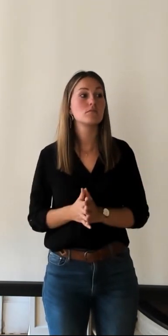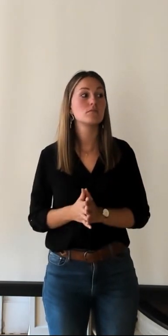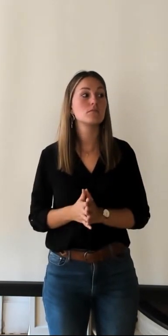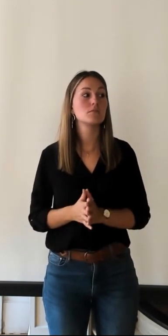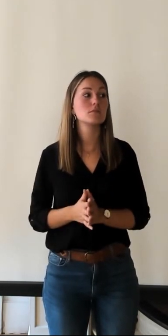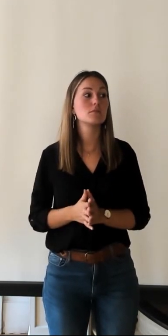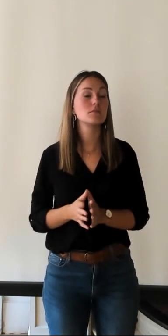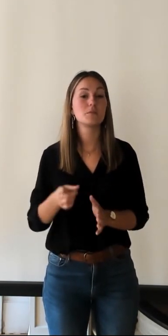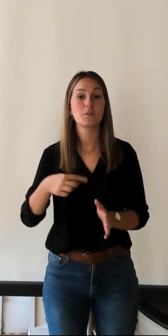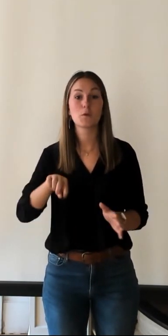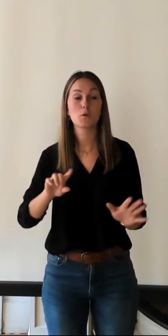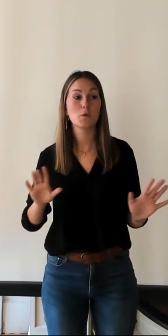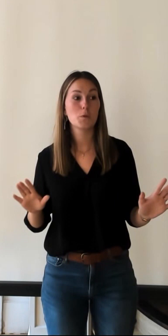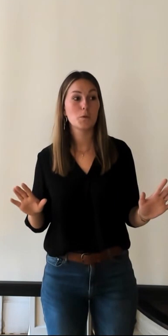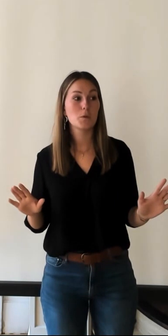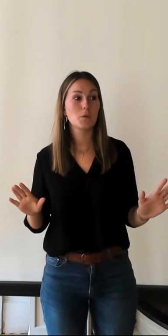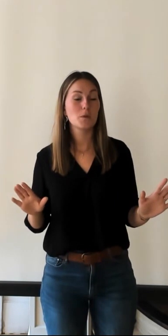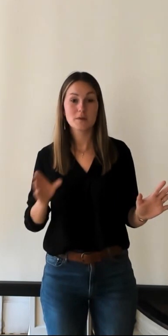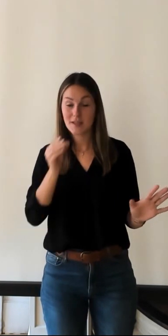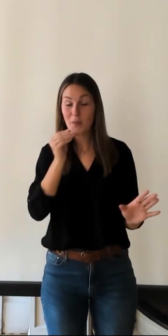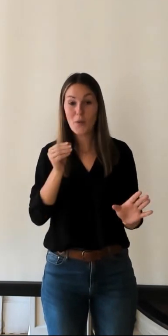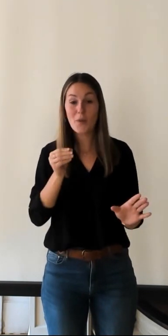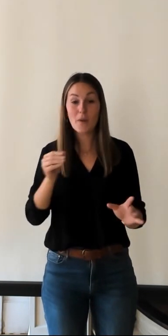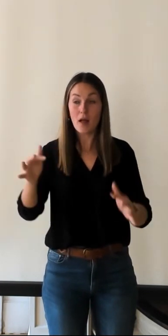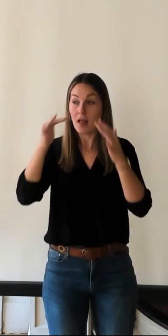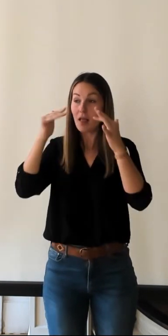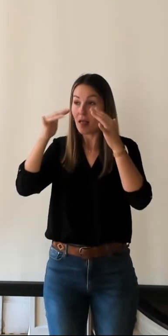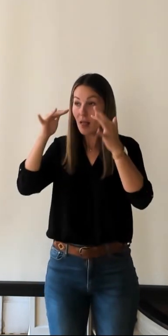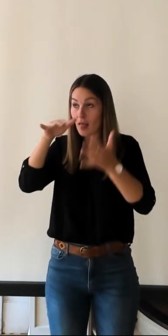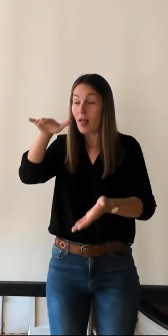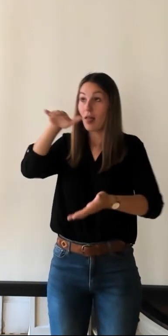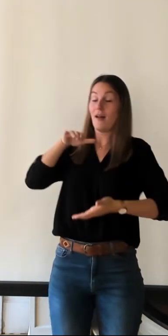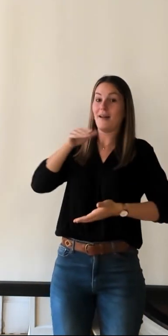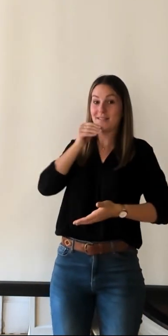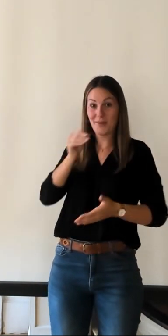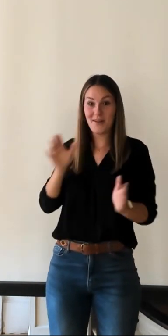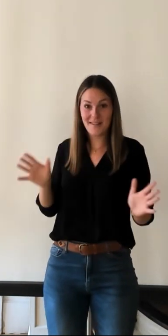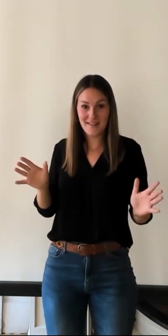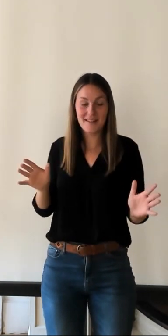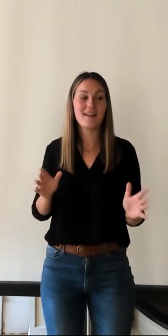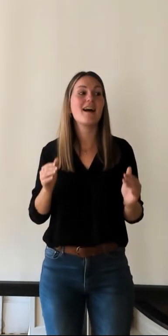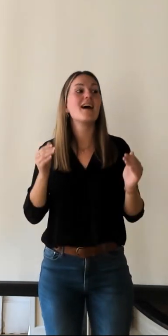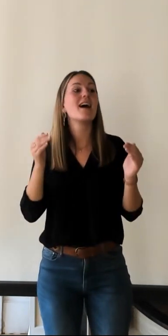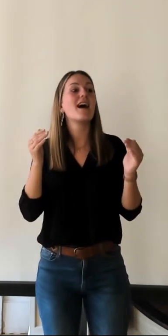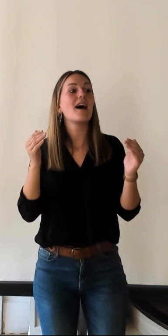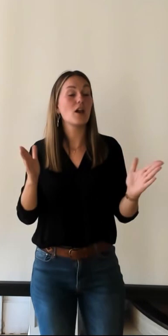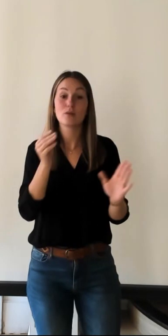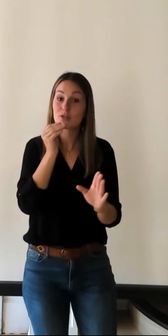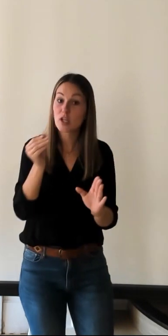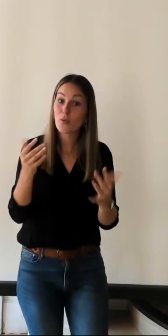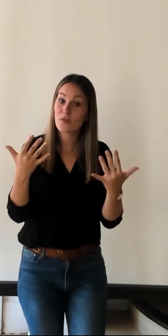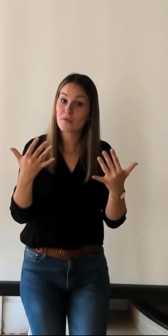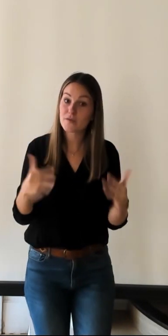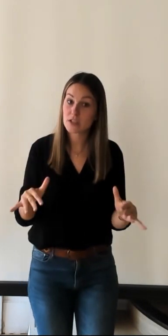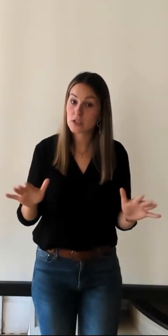vous êtes bien rassasiés si je peux perdre toute cette information historique mais écoutez nous n'allons pas prolonger plus loin si vous